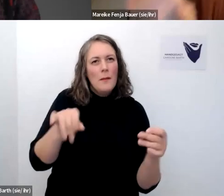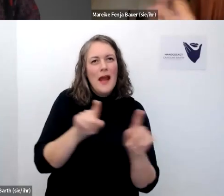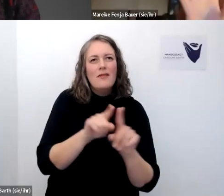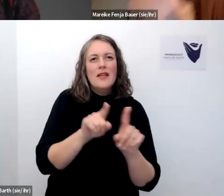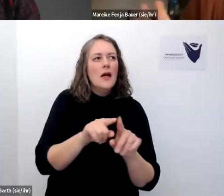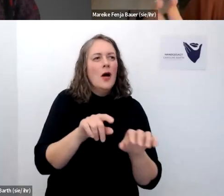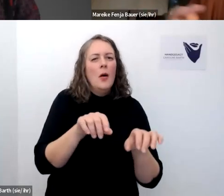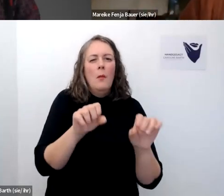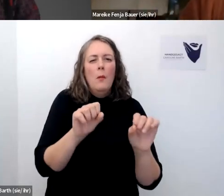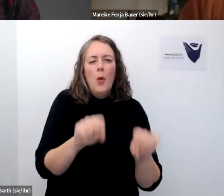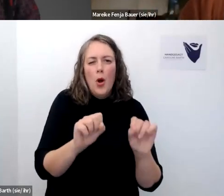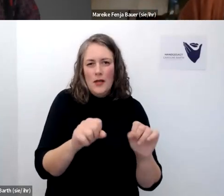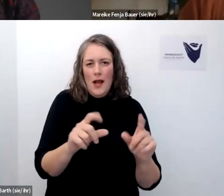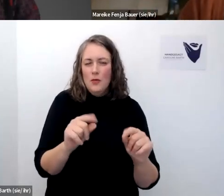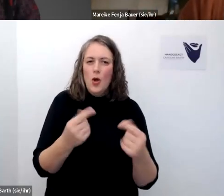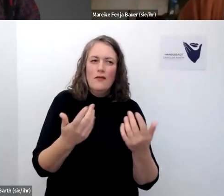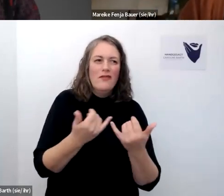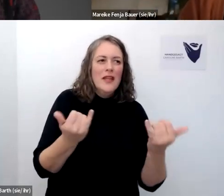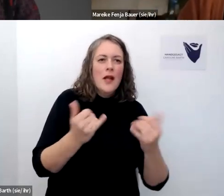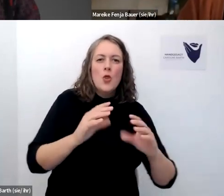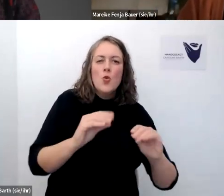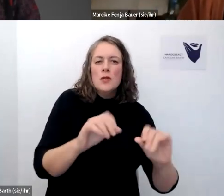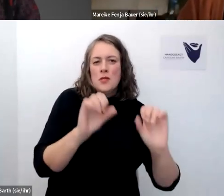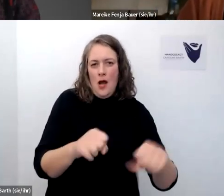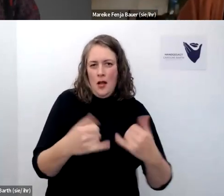nutzer in daraus auch machen weiß nicht ob es so ein bisschen